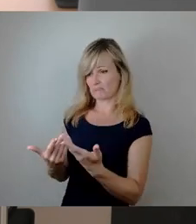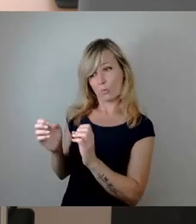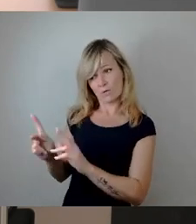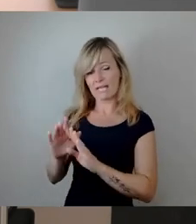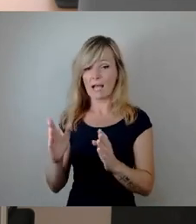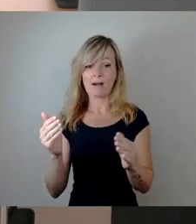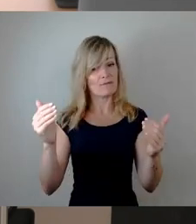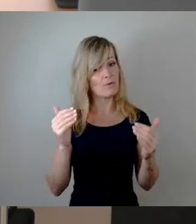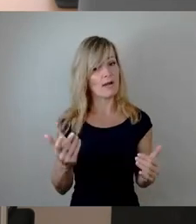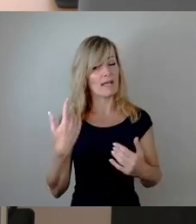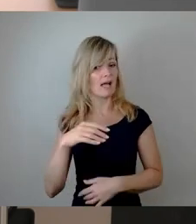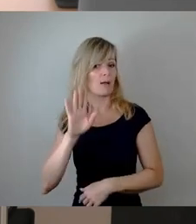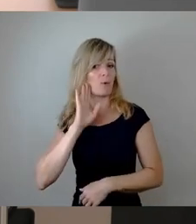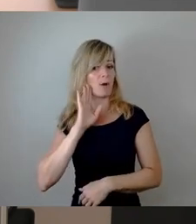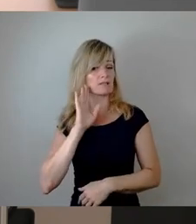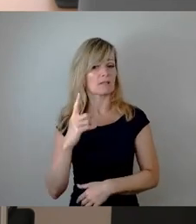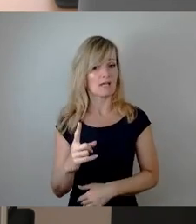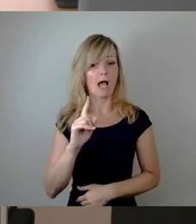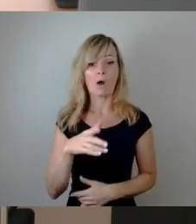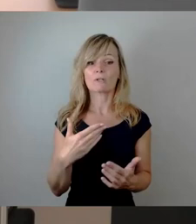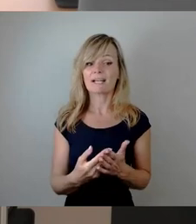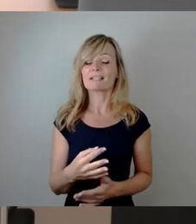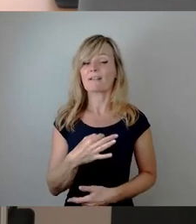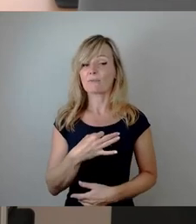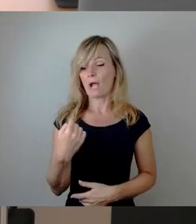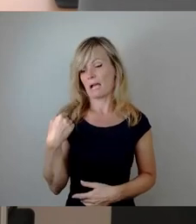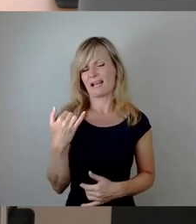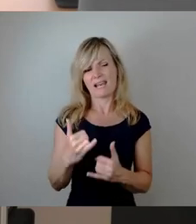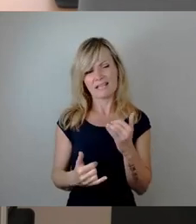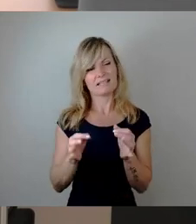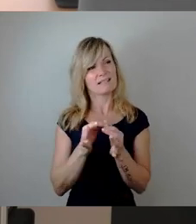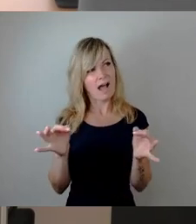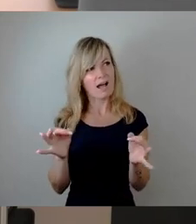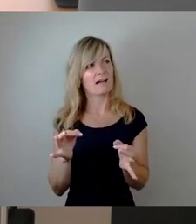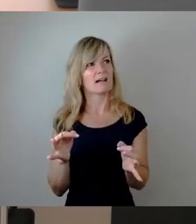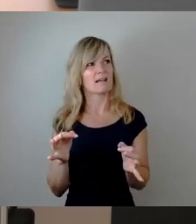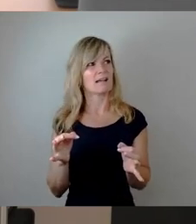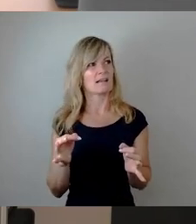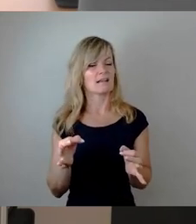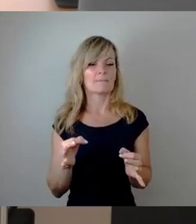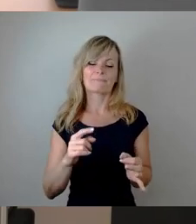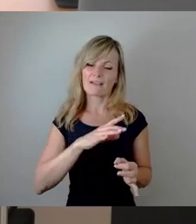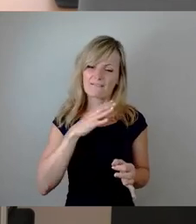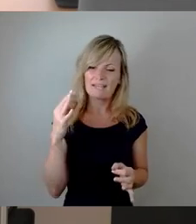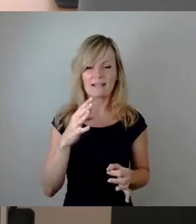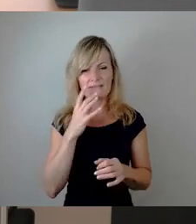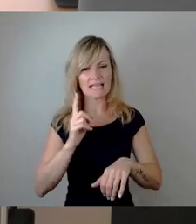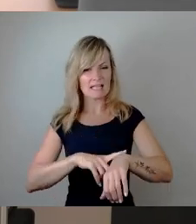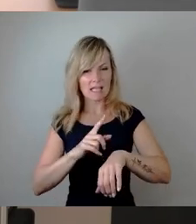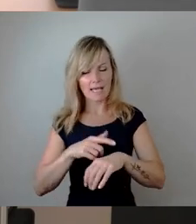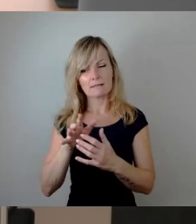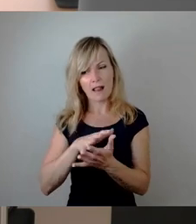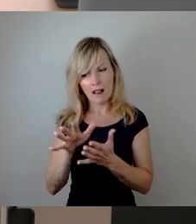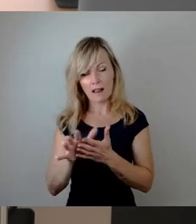vorher gehört und auch das hat mich in den letzten Tagen tatsächlich viel Zeit gekostet, viel Zeit meines Ehrenamtes.